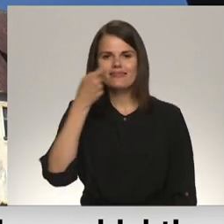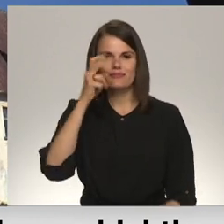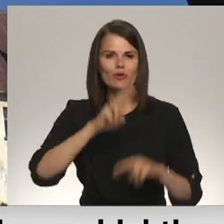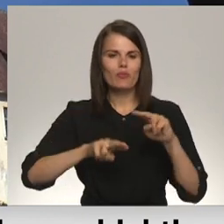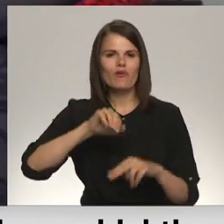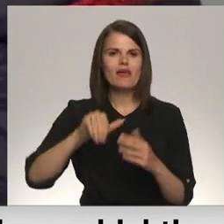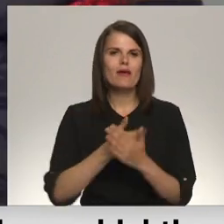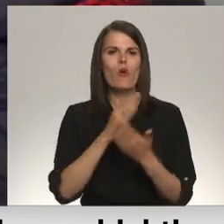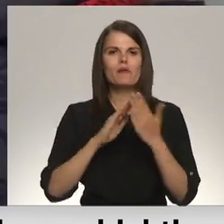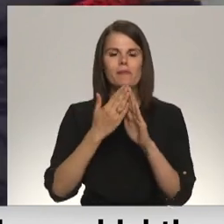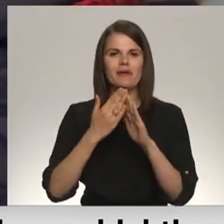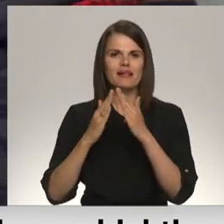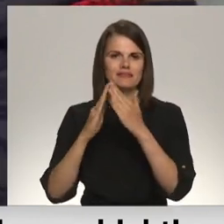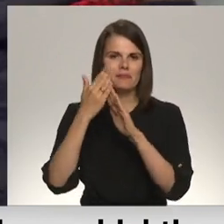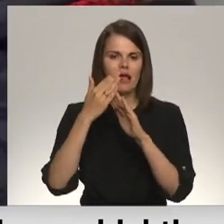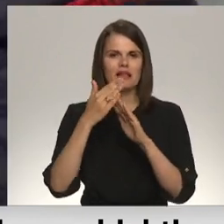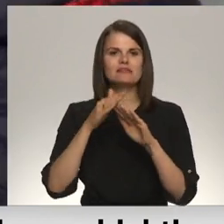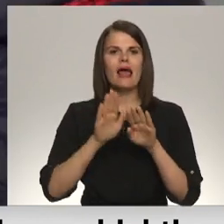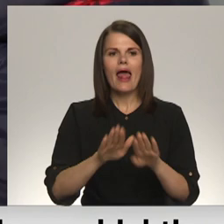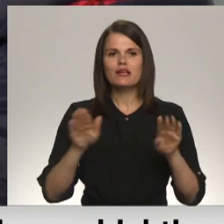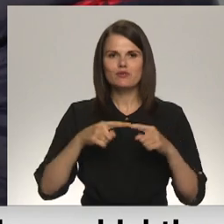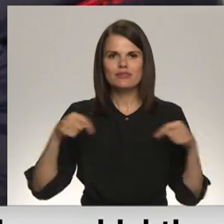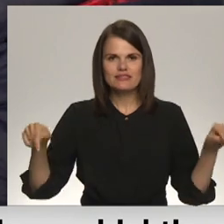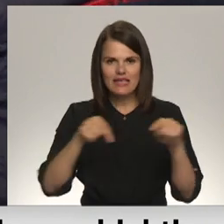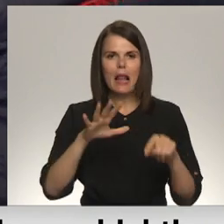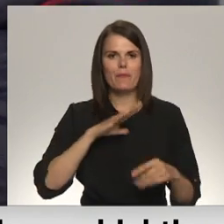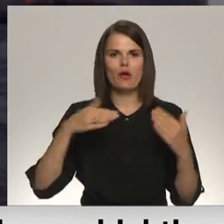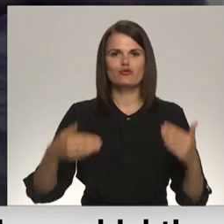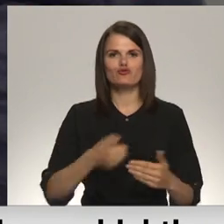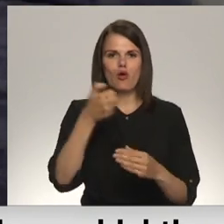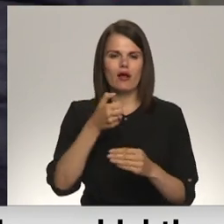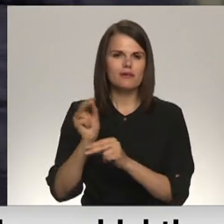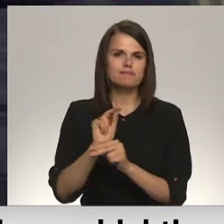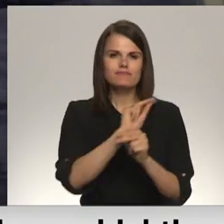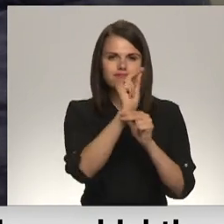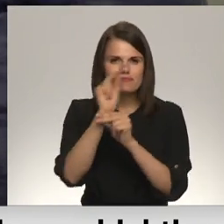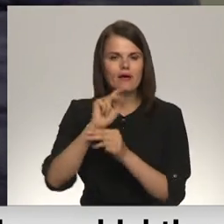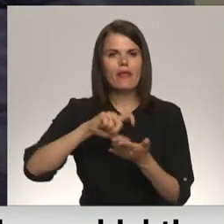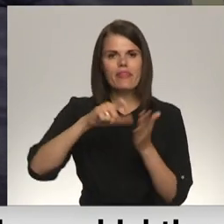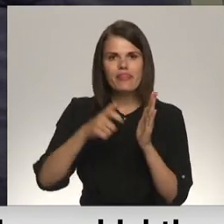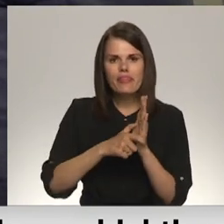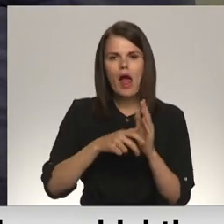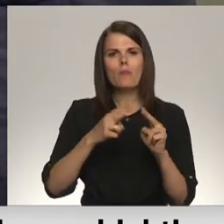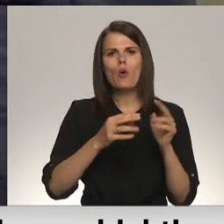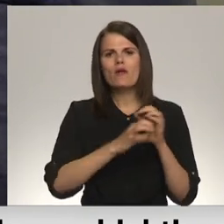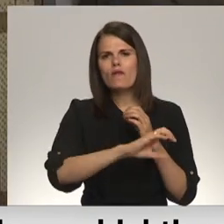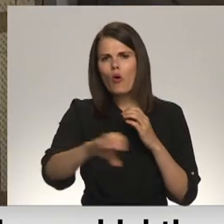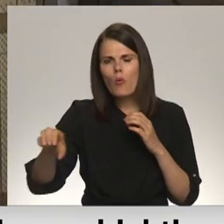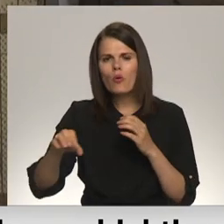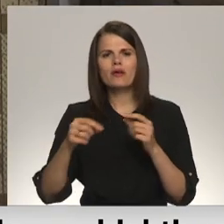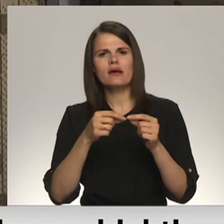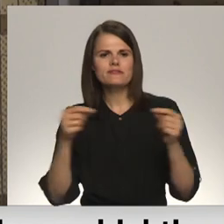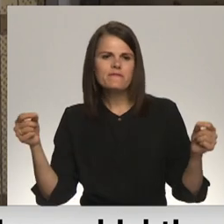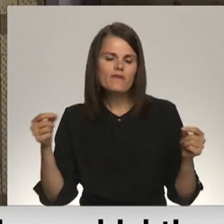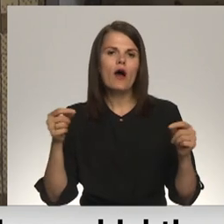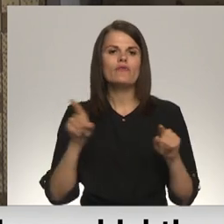jaunpils pils pastāvīgā ekspozīcija zāle šogad piedzīvojas rekonstrukciju. Rekonstruēta ir nevien taupa un komunikācijas, bet arī ekspozīcija,